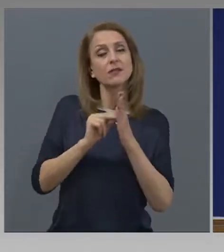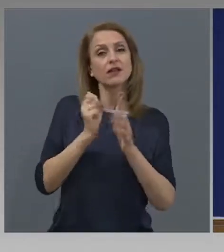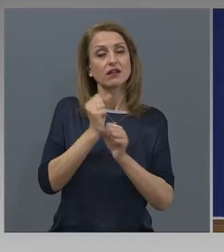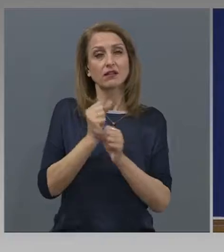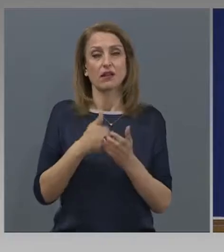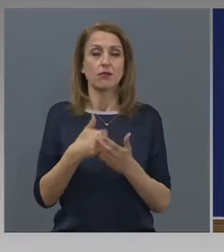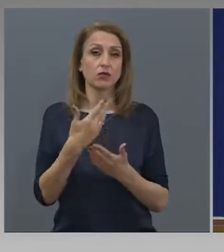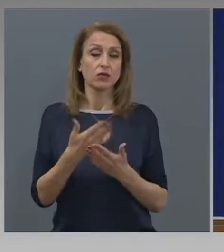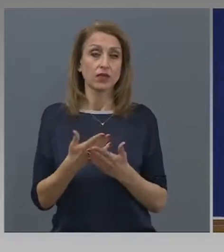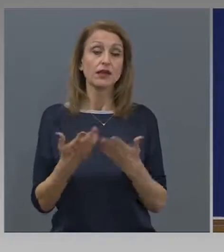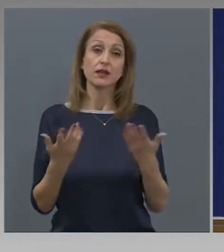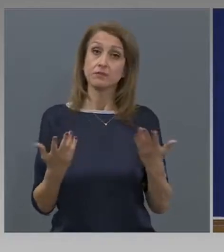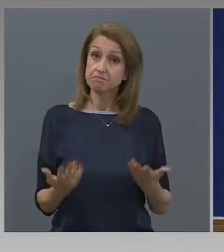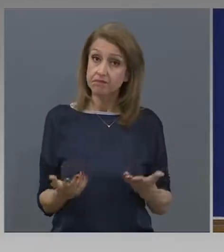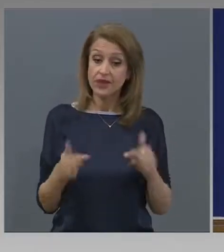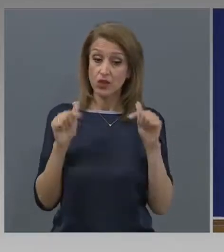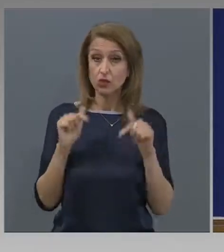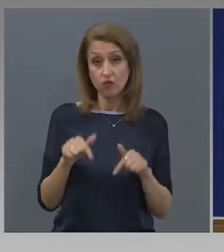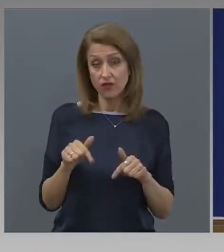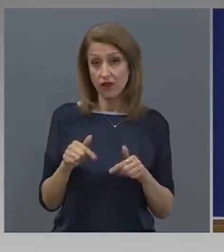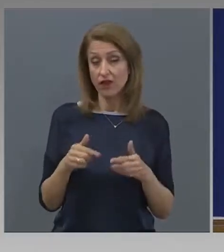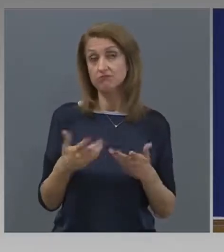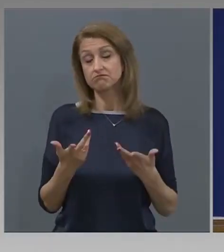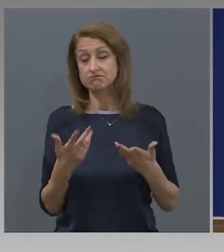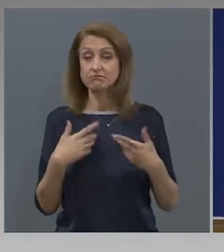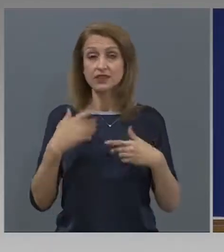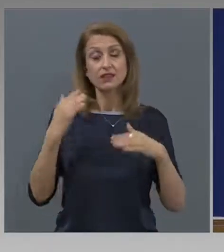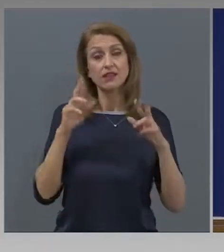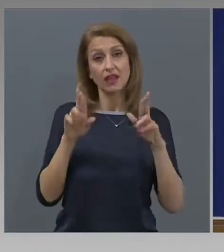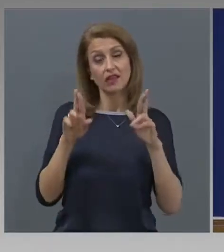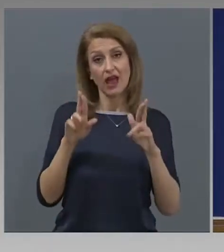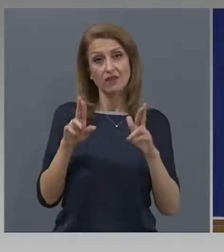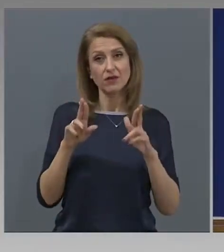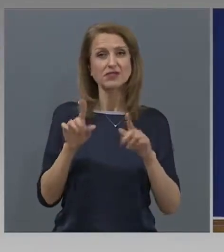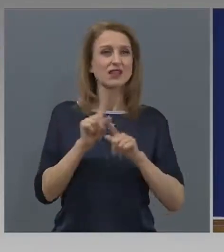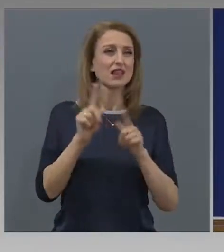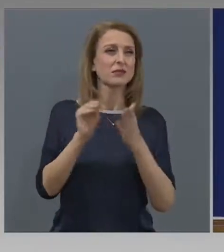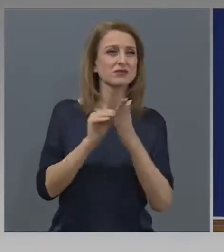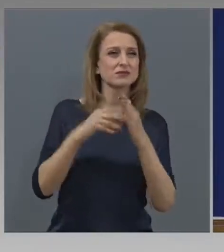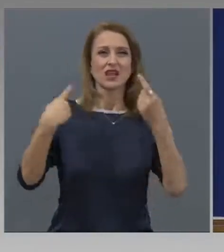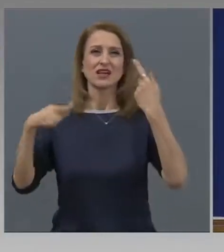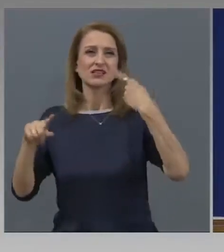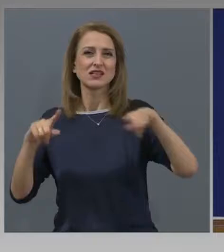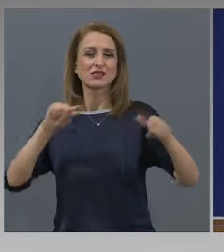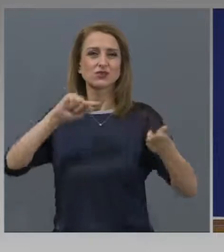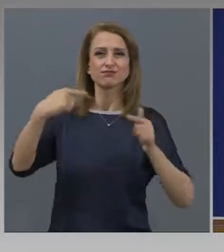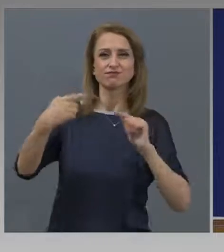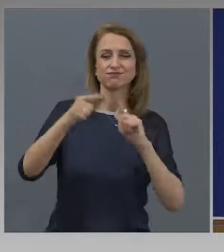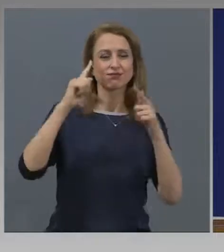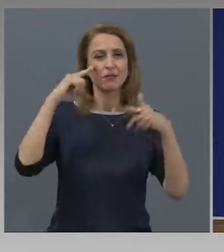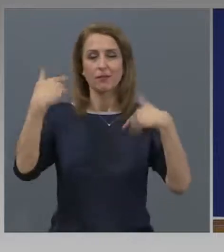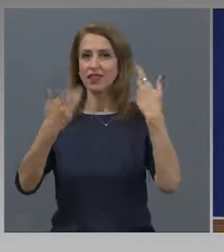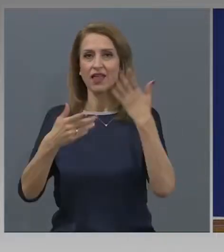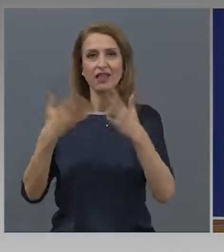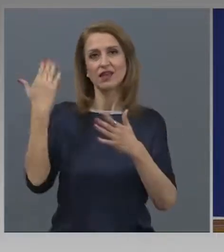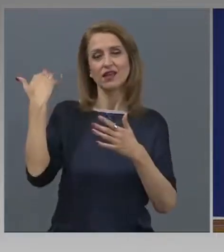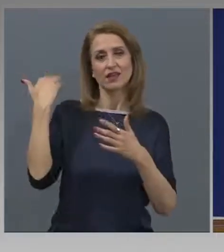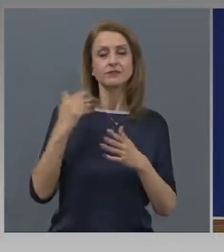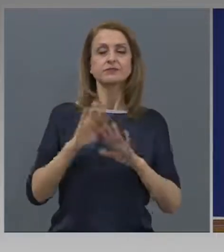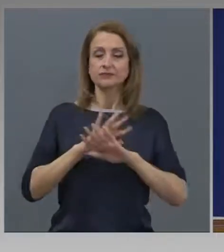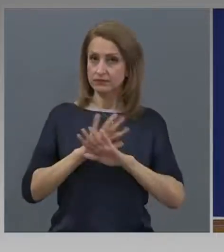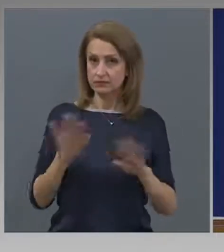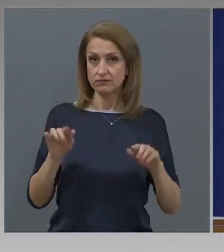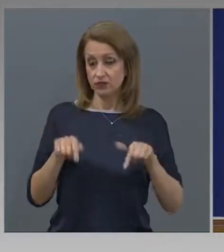Така че с това се надявам да изчистим различните коментари и мнения, които се породиха през изминалия ден.